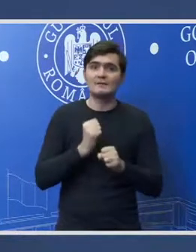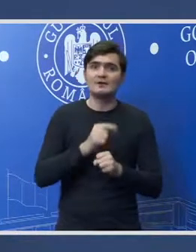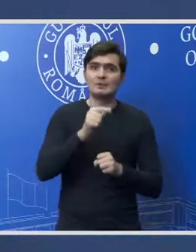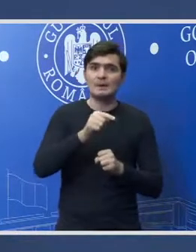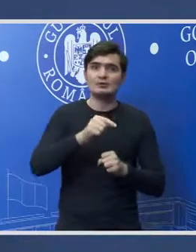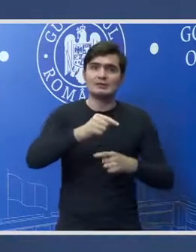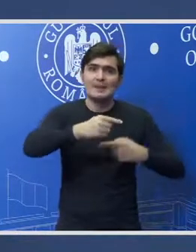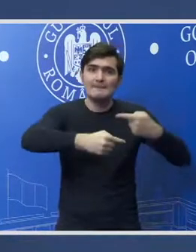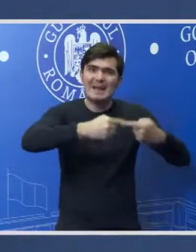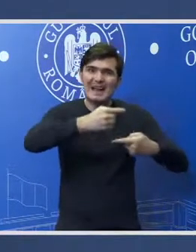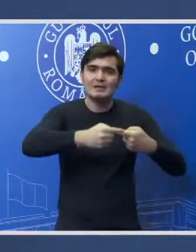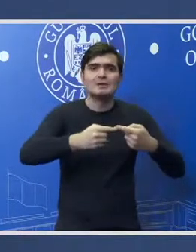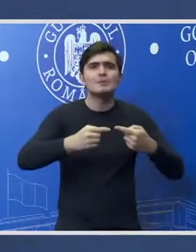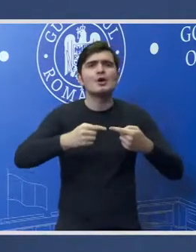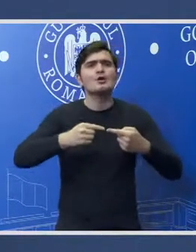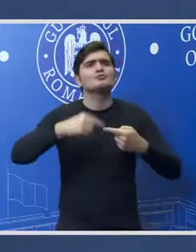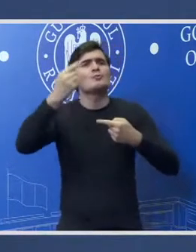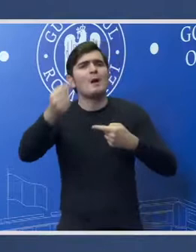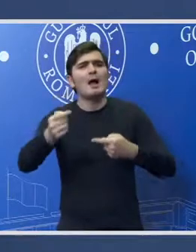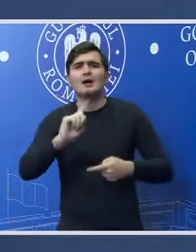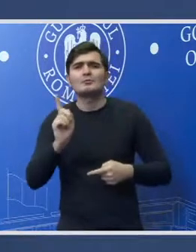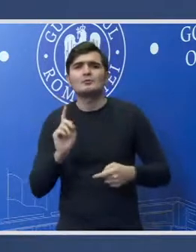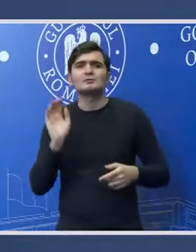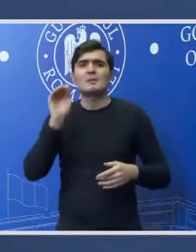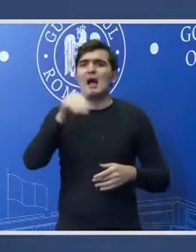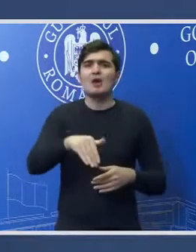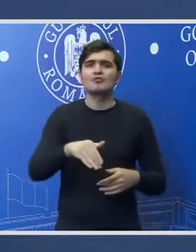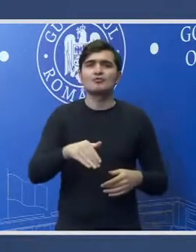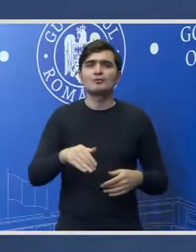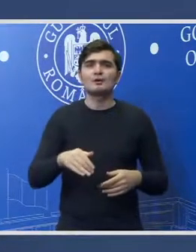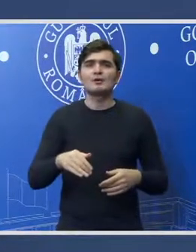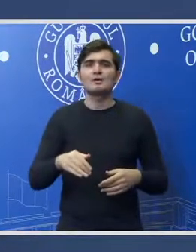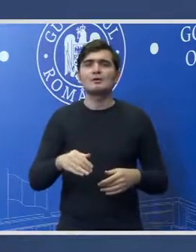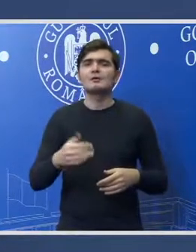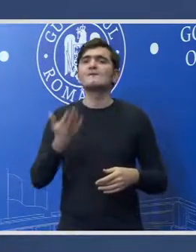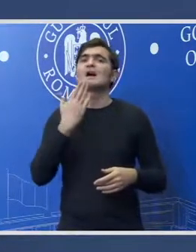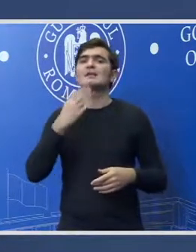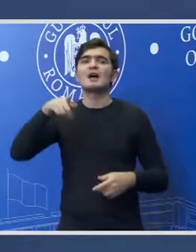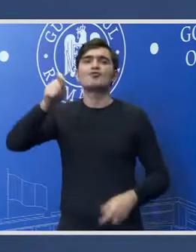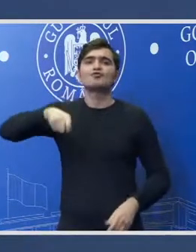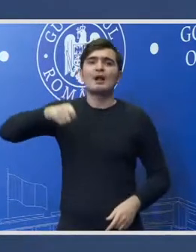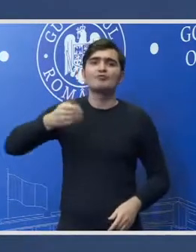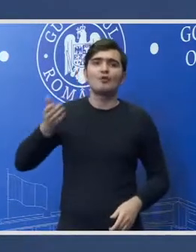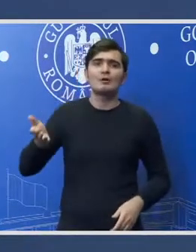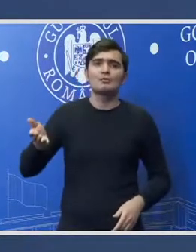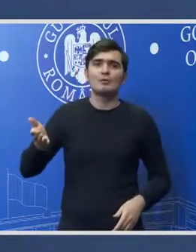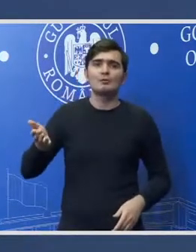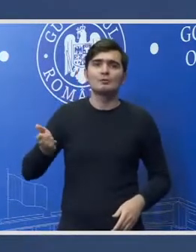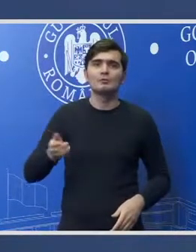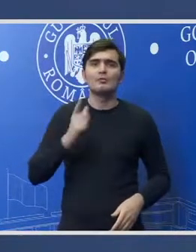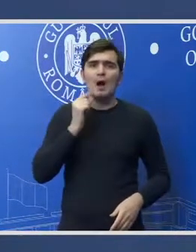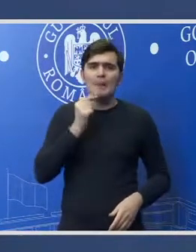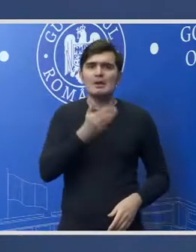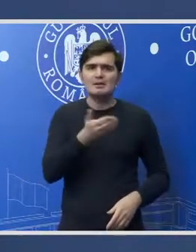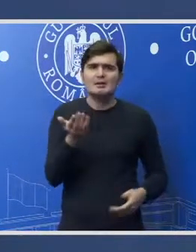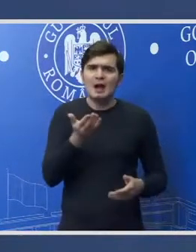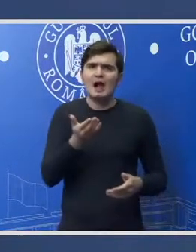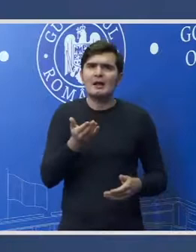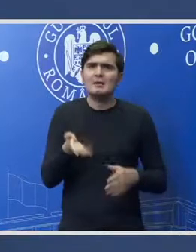nu vor mai ajunge în fața tot a judecătorilor până la urmă cei care